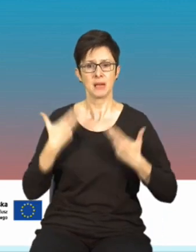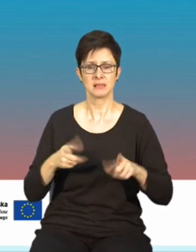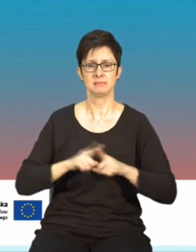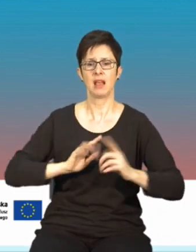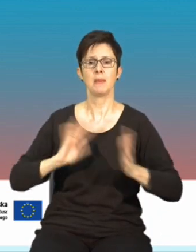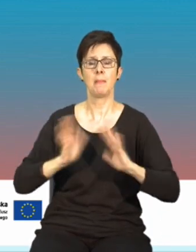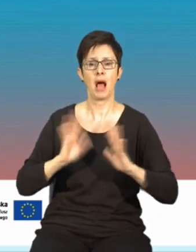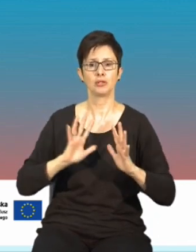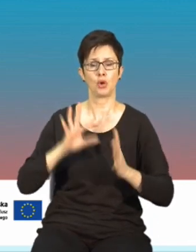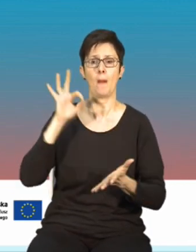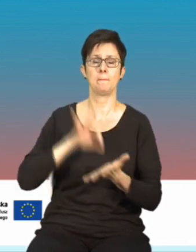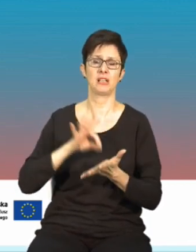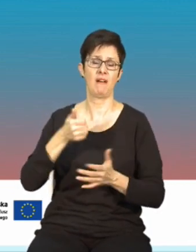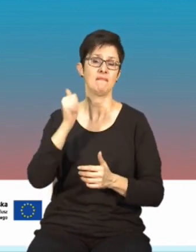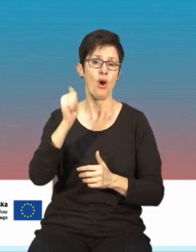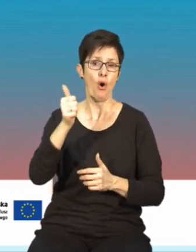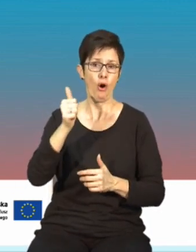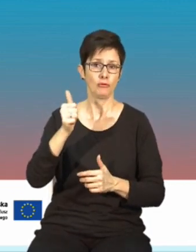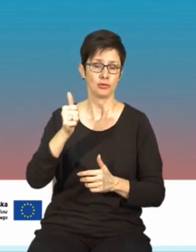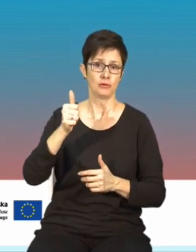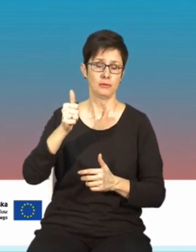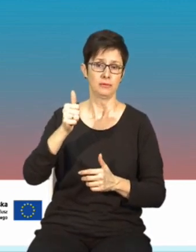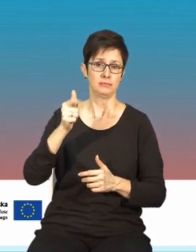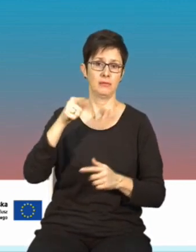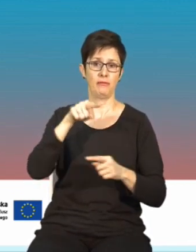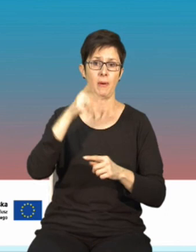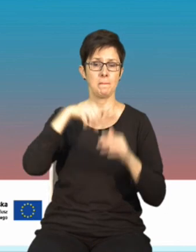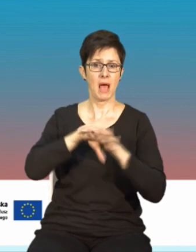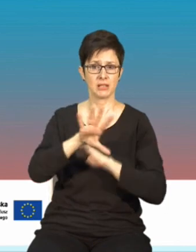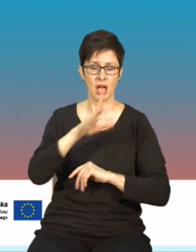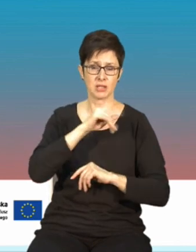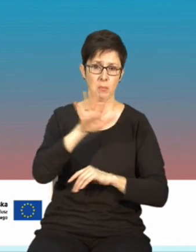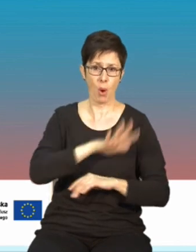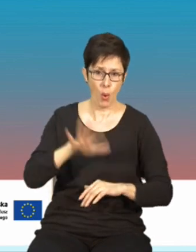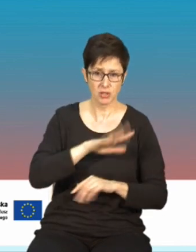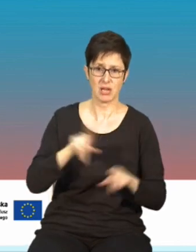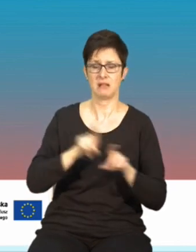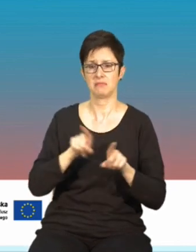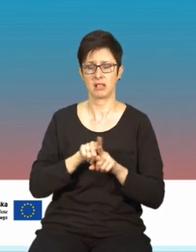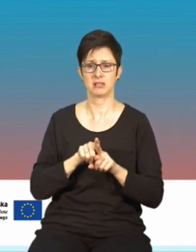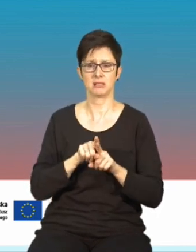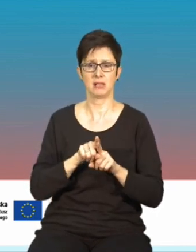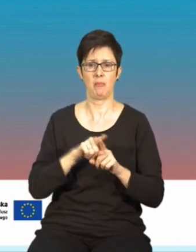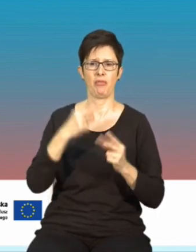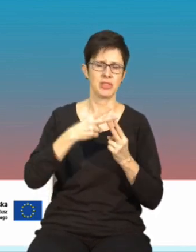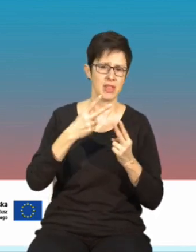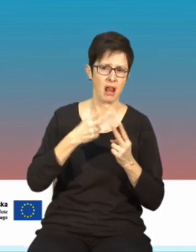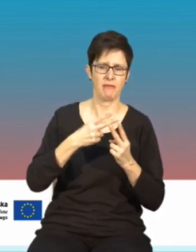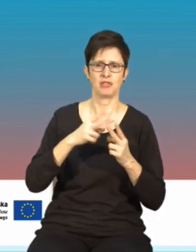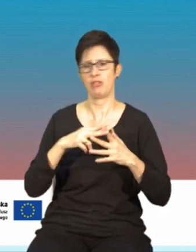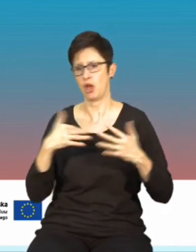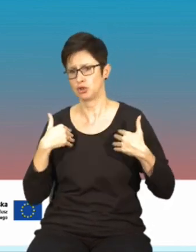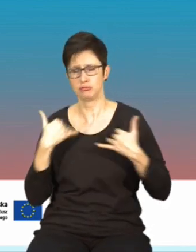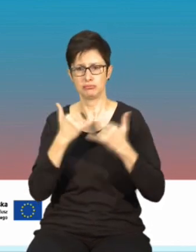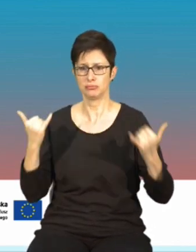o obecność fachowców w danej dziedzinie w mediach społecznościowych, także tradycyjnych. No i w ogóle podjąć wszelkie działania, które